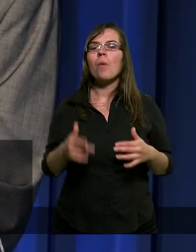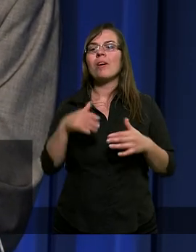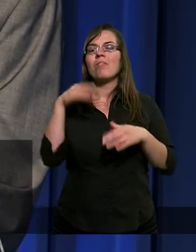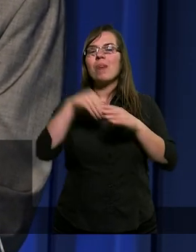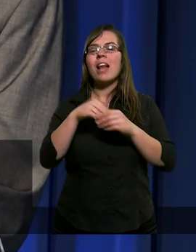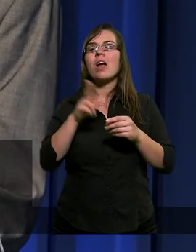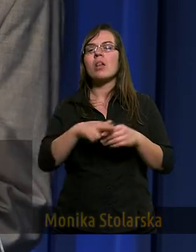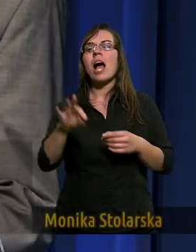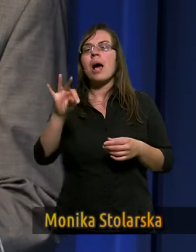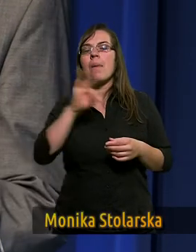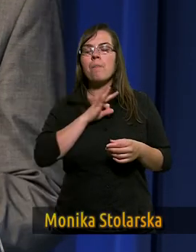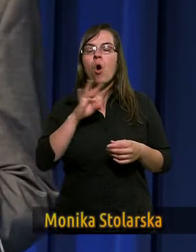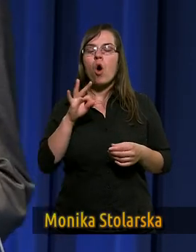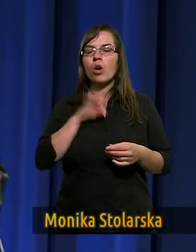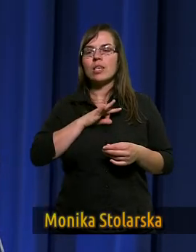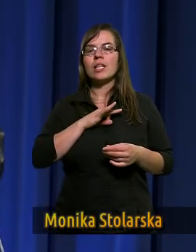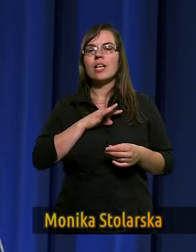tylko spadały na moje